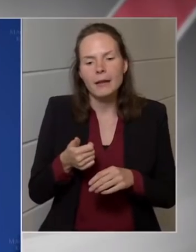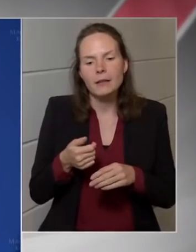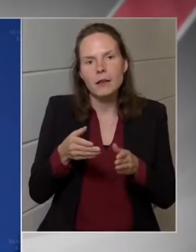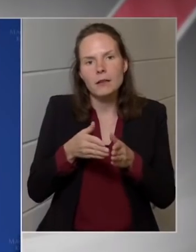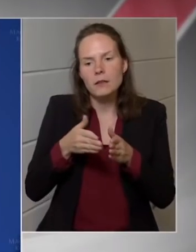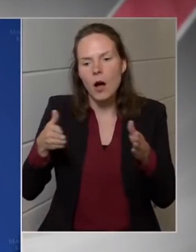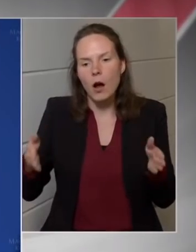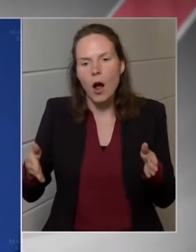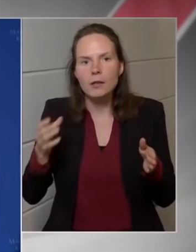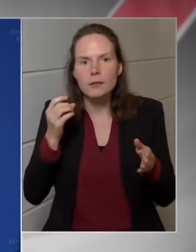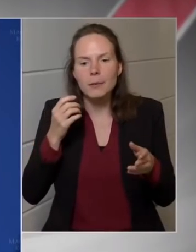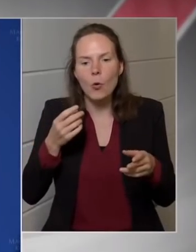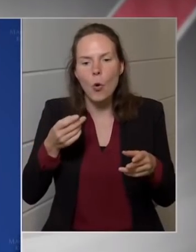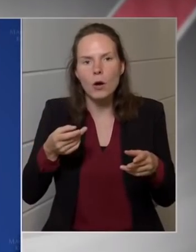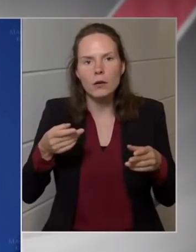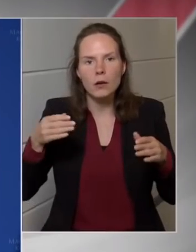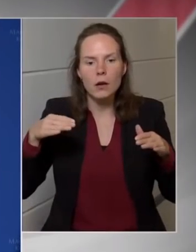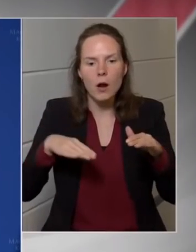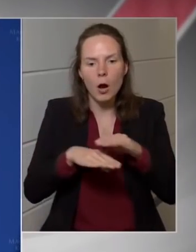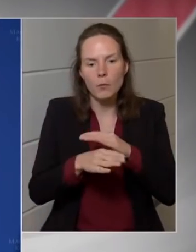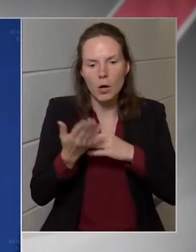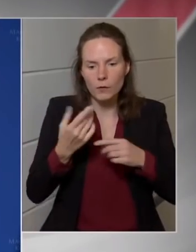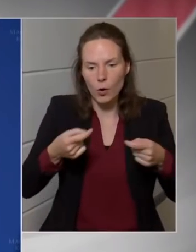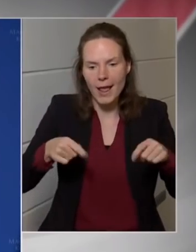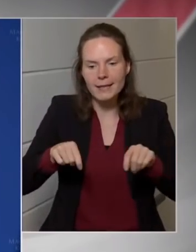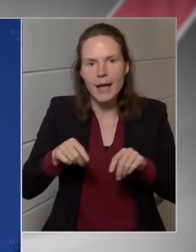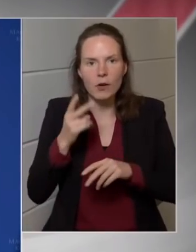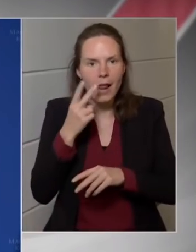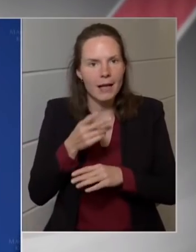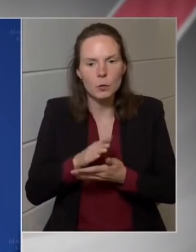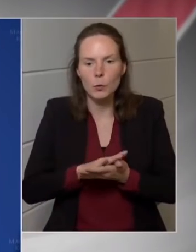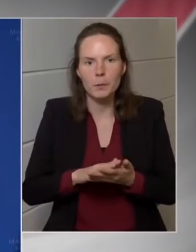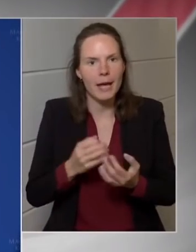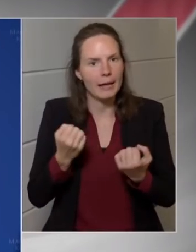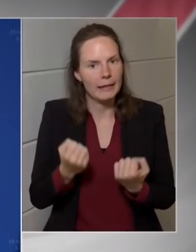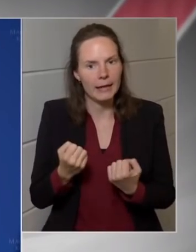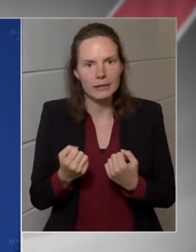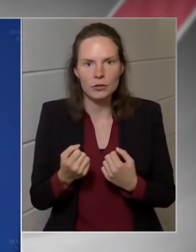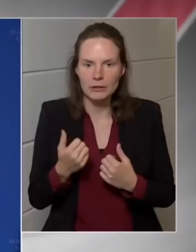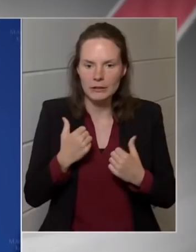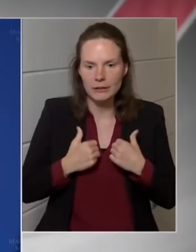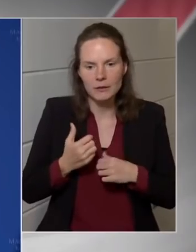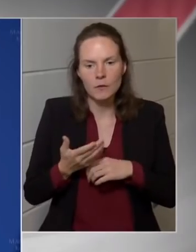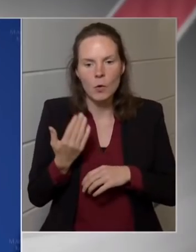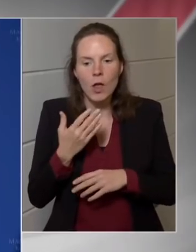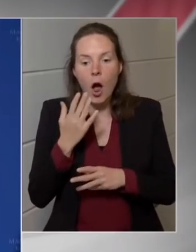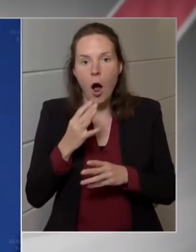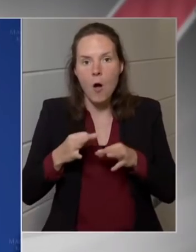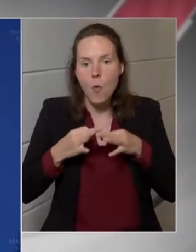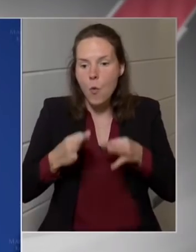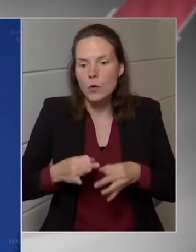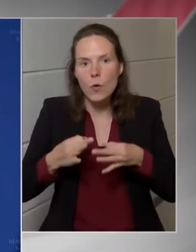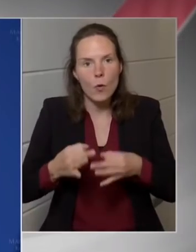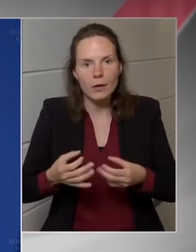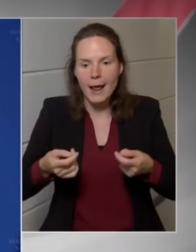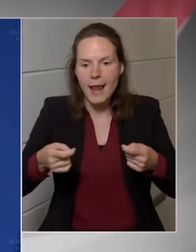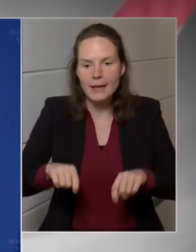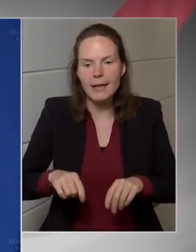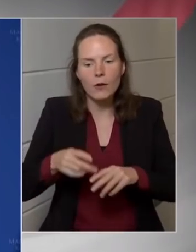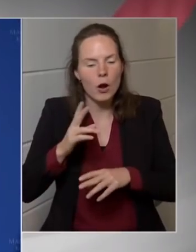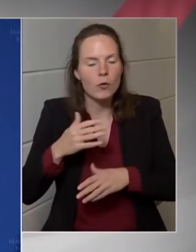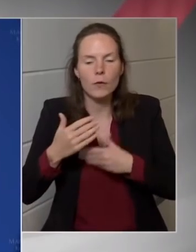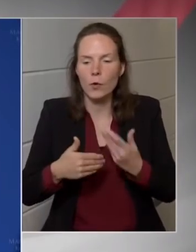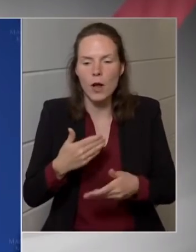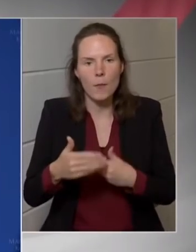zárva, az milyen nehézségeket eredményezett. El lehet képzelni, hogyha ezt örök időkre véglegesítjük, akkor az folyamatos belvárosi